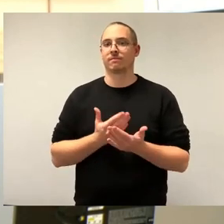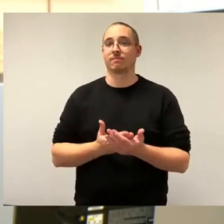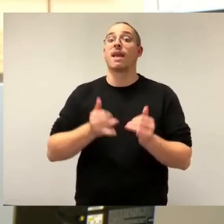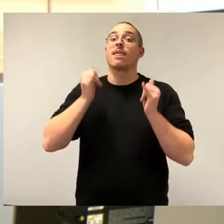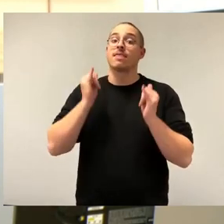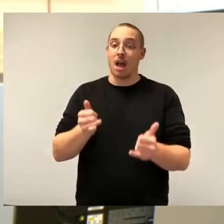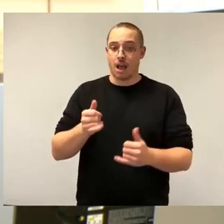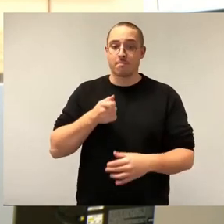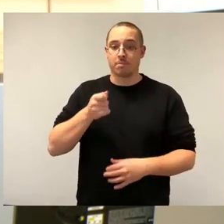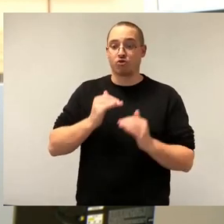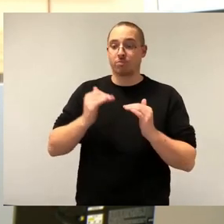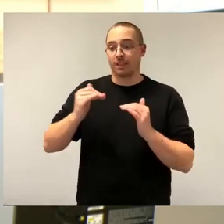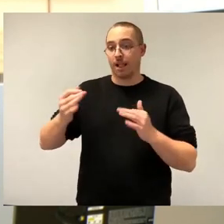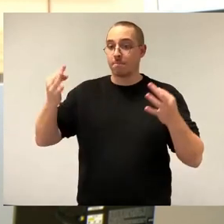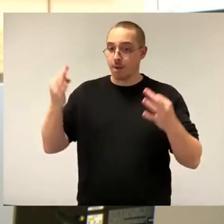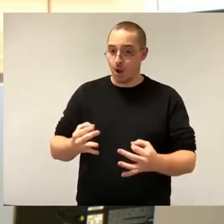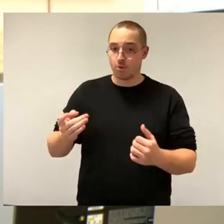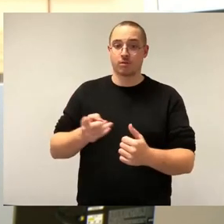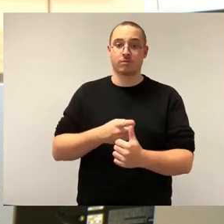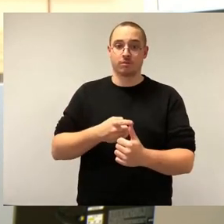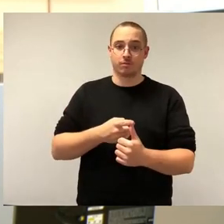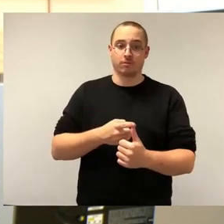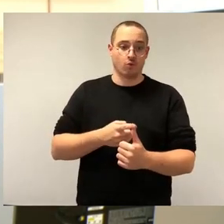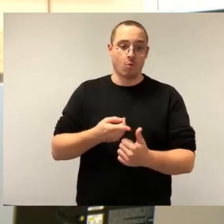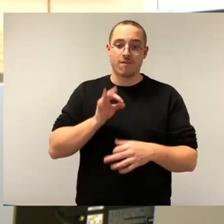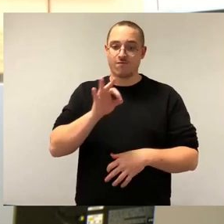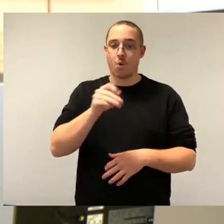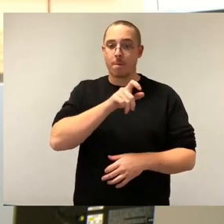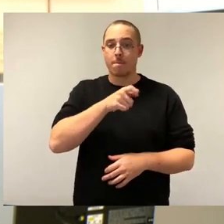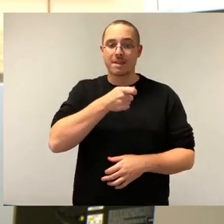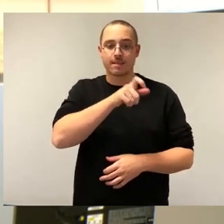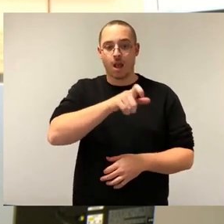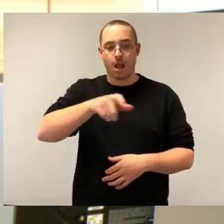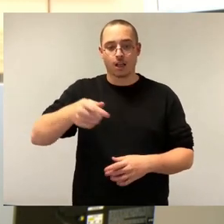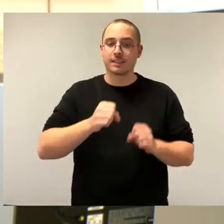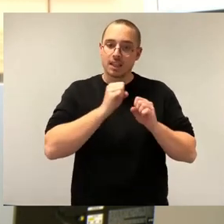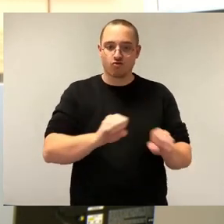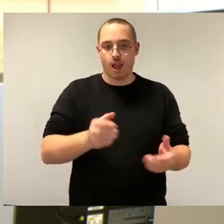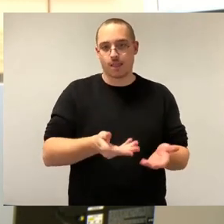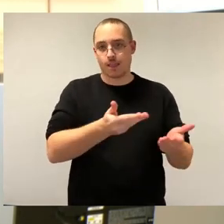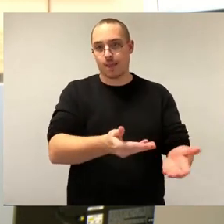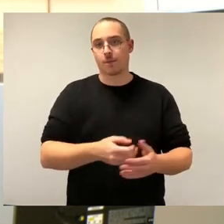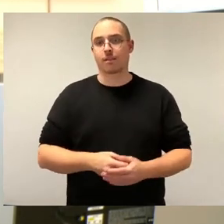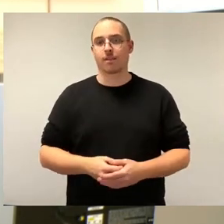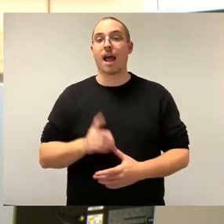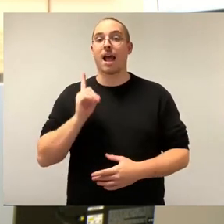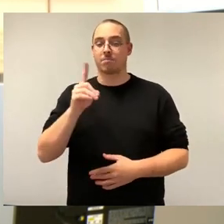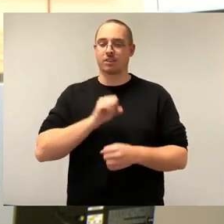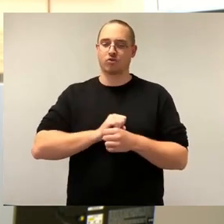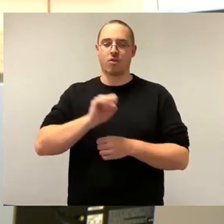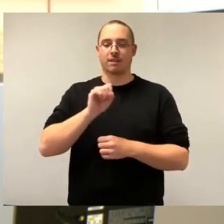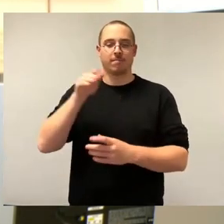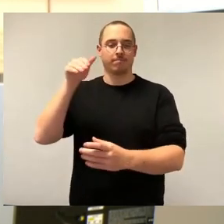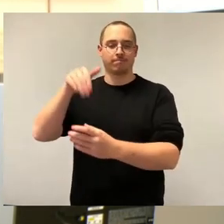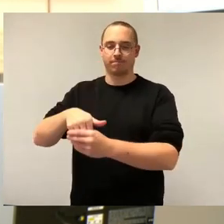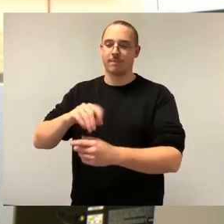Sicherheit, vor allen Dingen Mieterinnen. Trotzdem, ich hatte es benannt, ist es insgesamt ein Instrument, was ganz